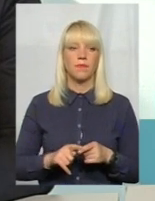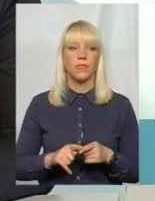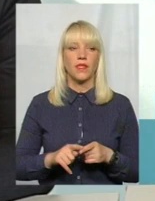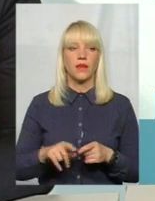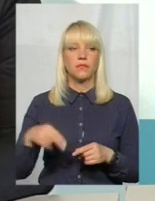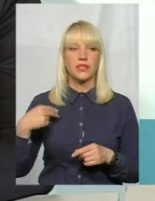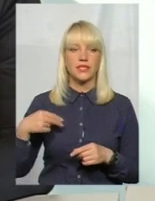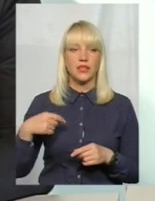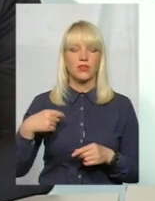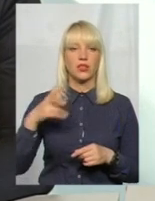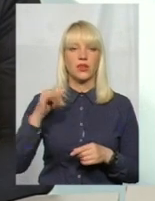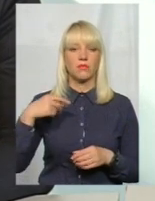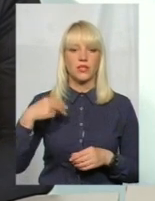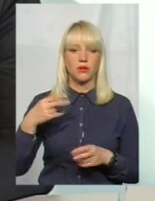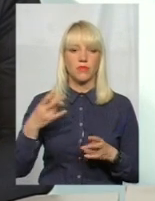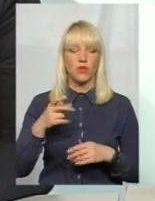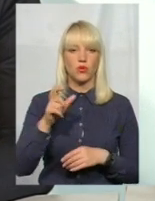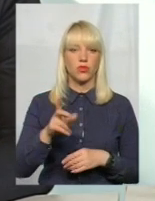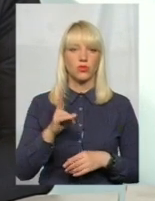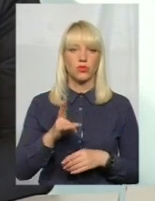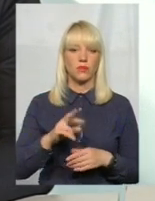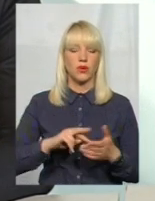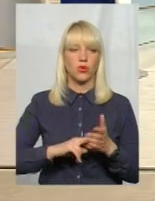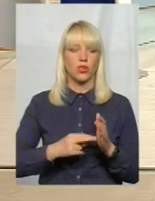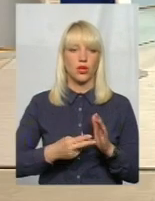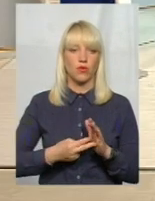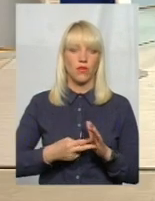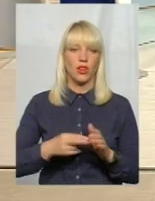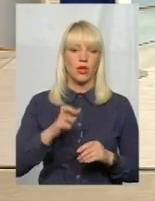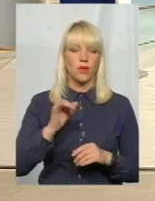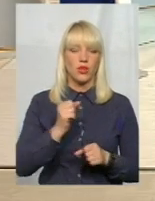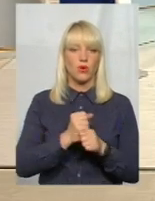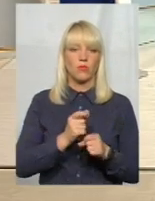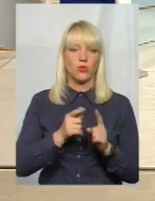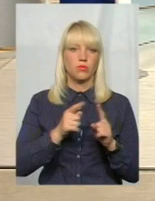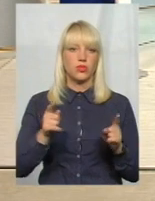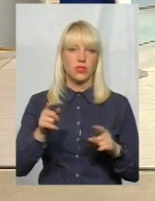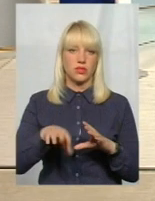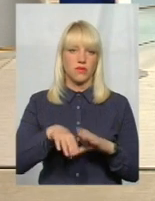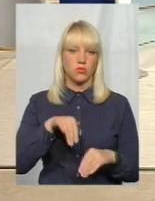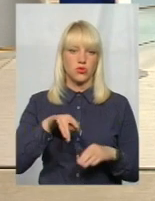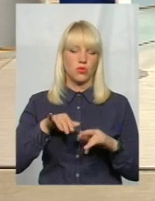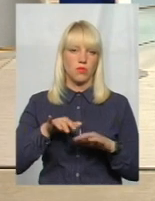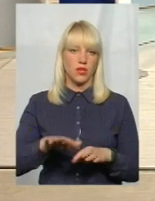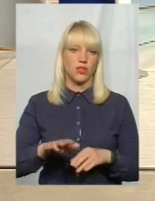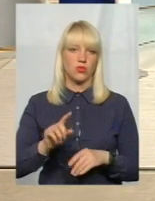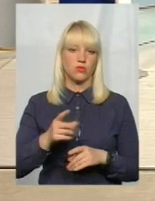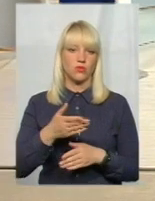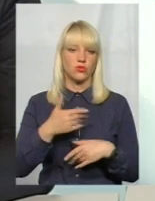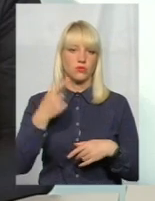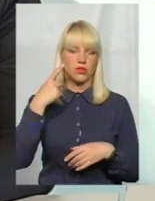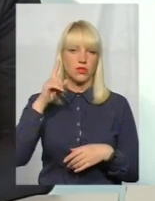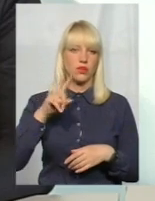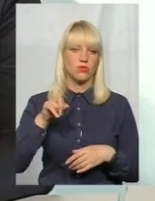президенту потрібна людина, яка би координувала роботу під час виборчого періоду. Тому що ми знаємо,